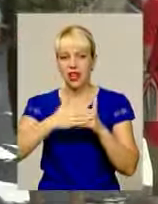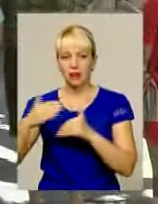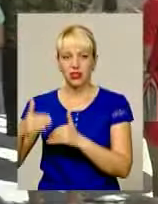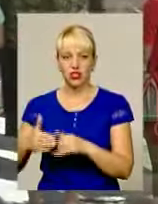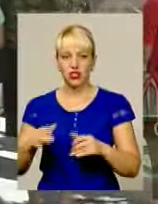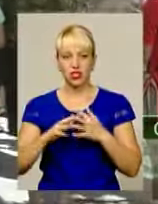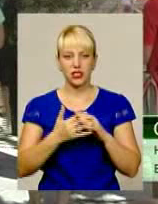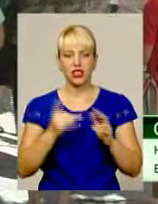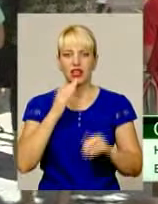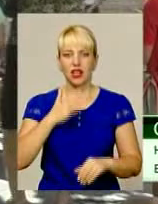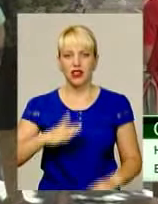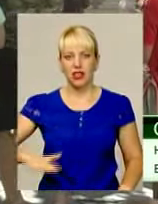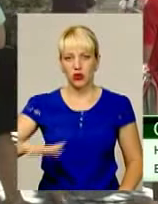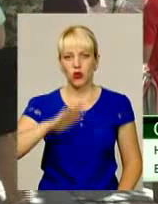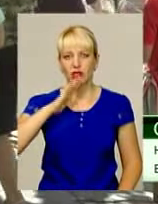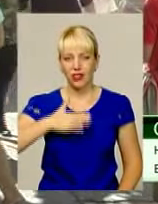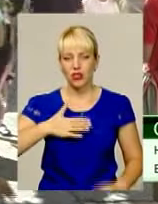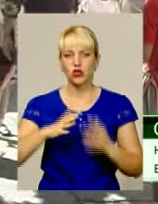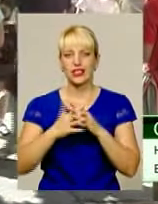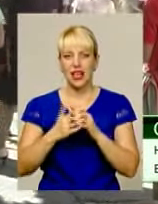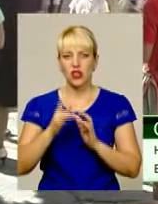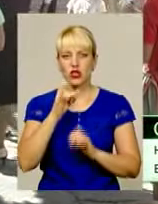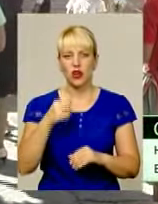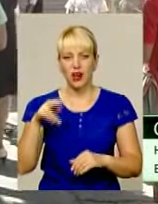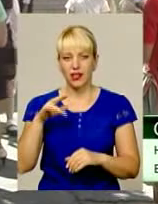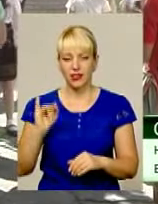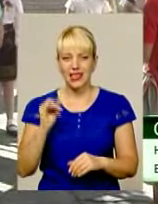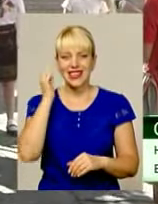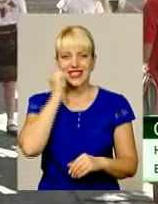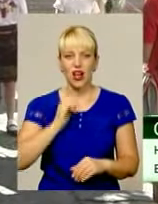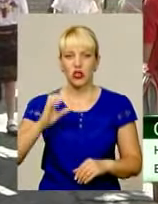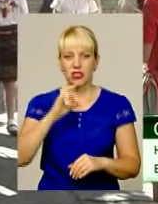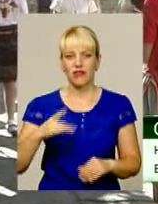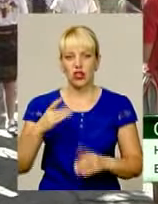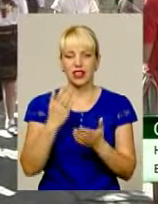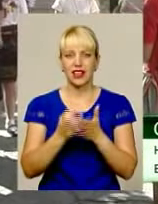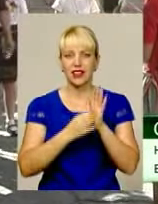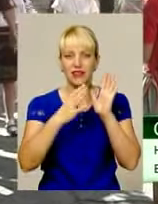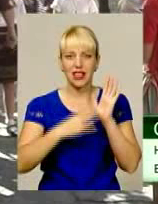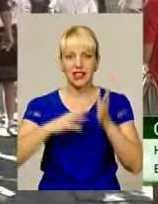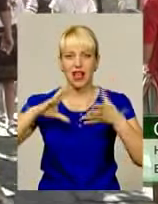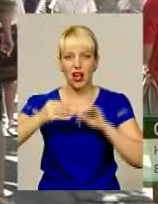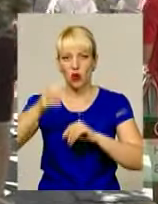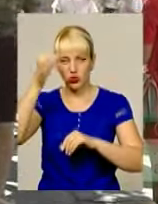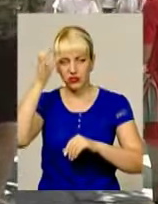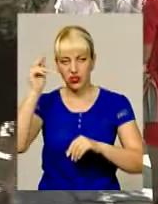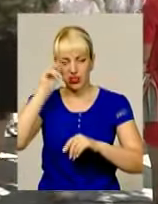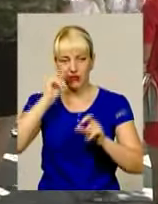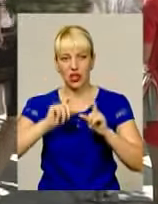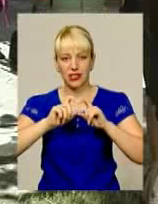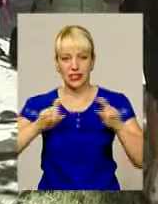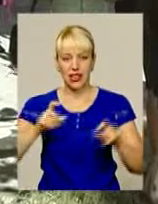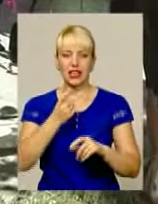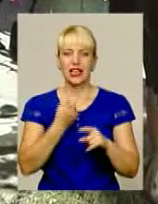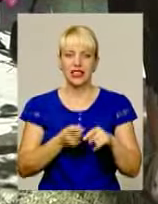на території нашої селищної ради Старосинявського району 19 загальноосвітніх навчальних закладів. З них